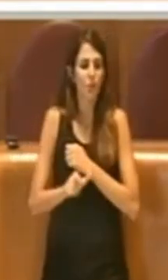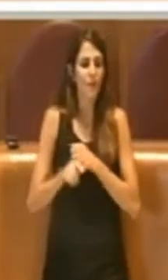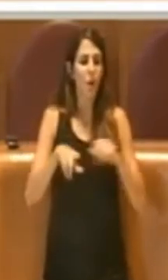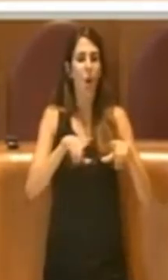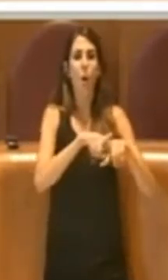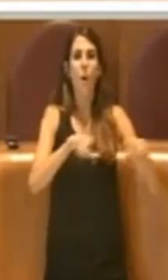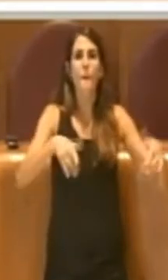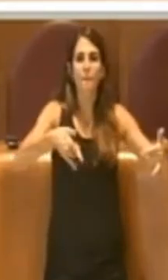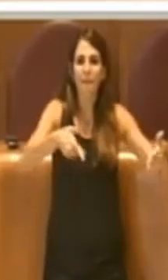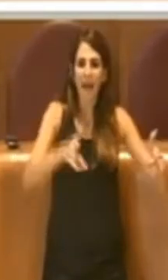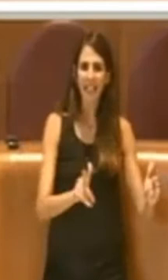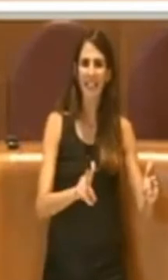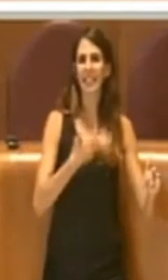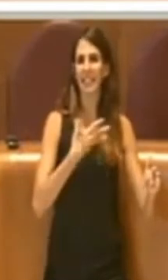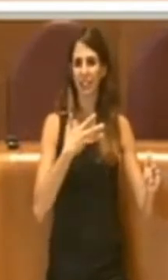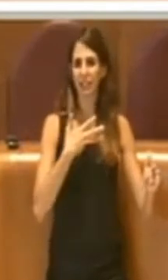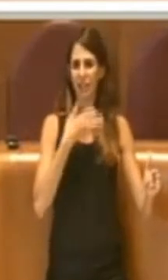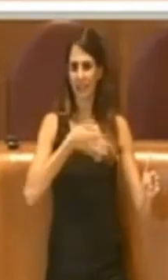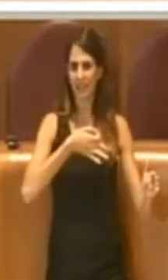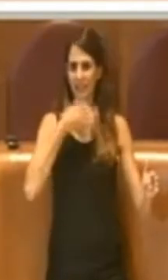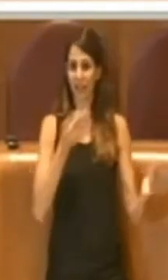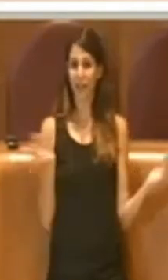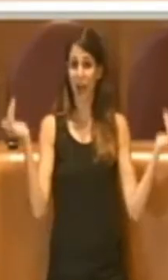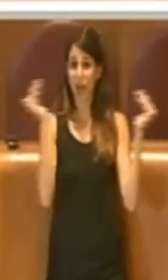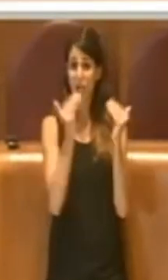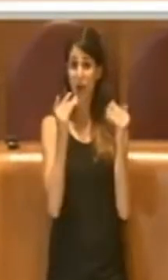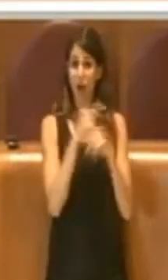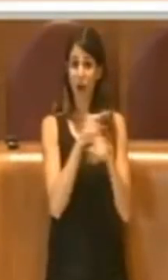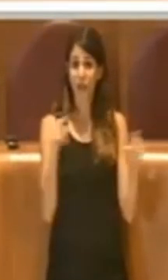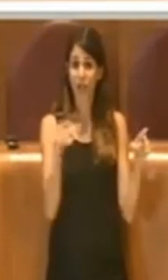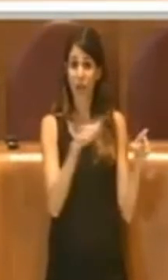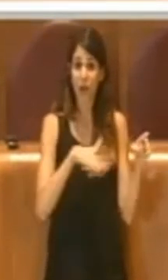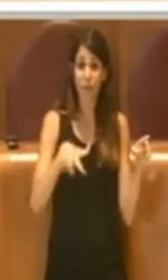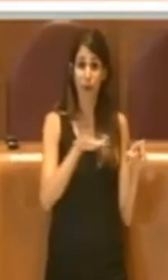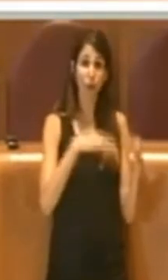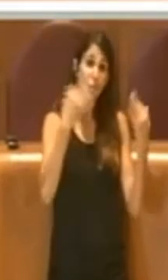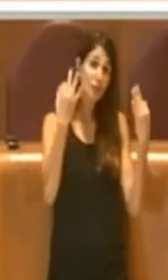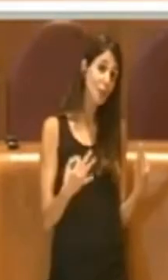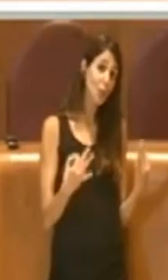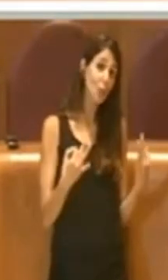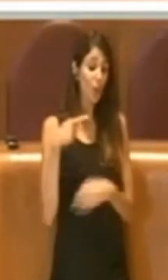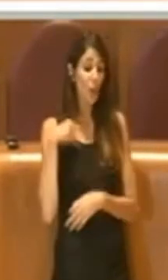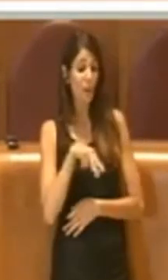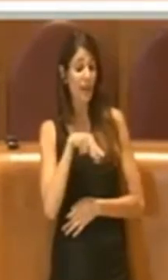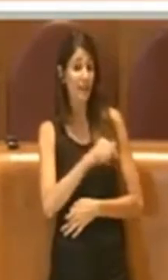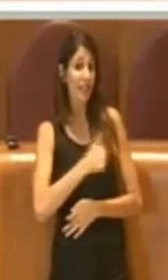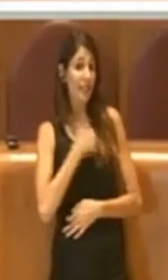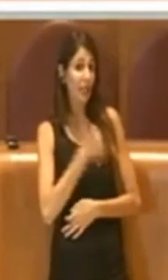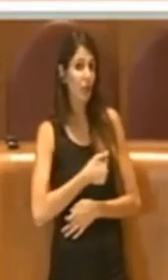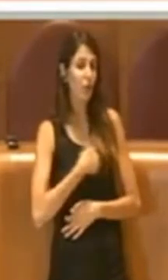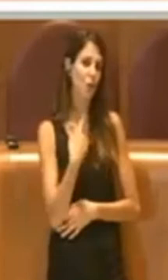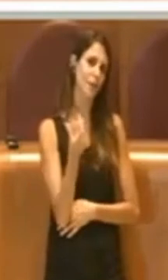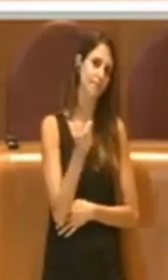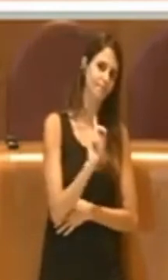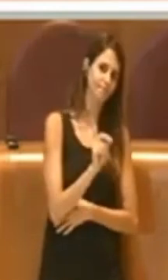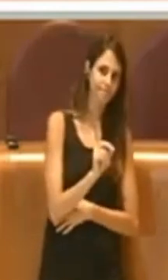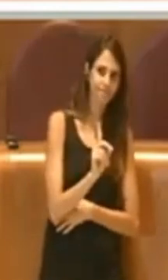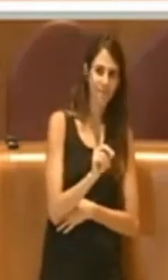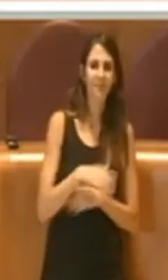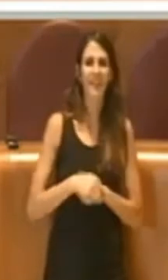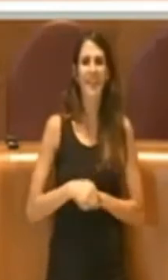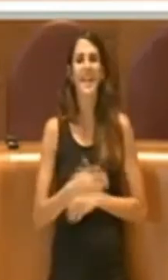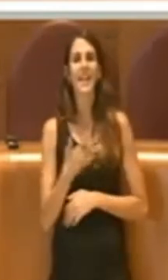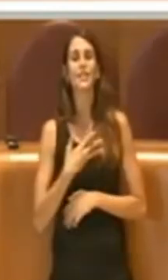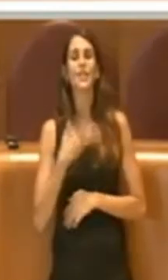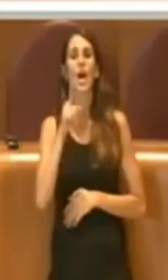notte magari non si è proprio sicuri a passarci, c'era addirittura, c'è la nicchietta